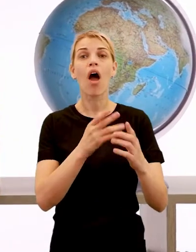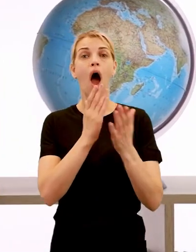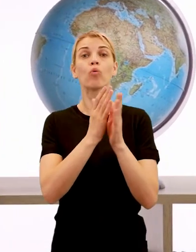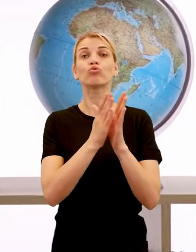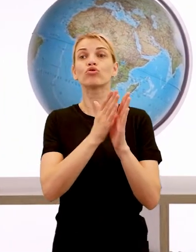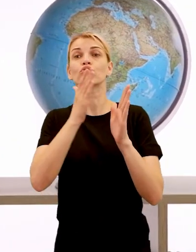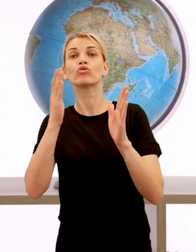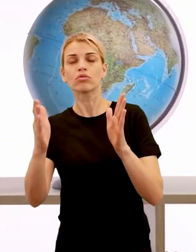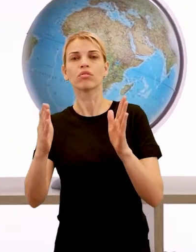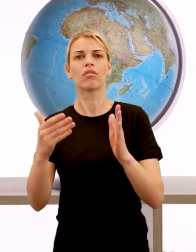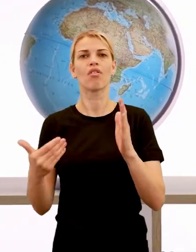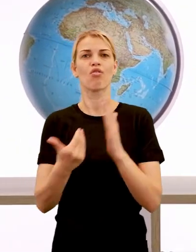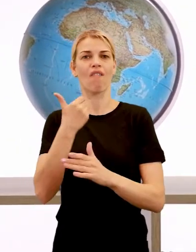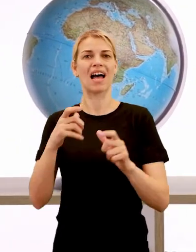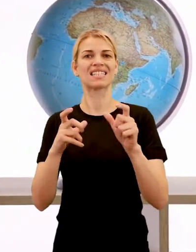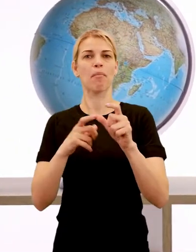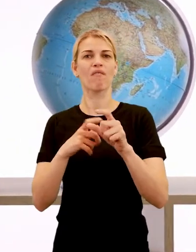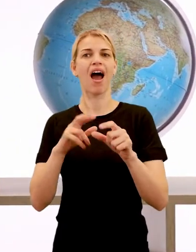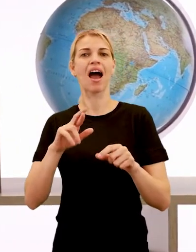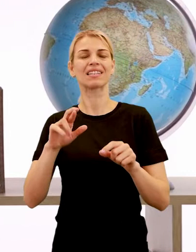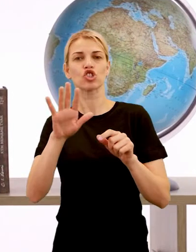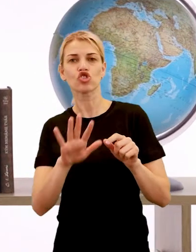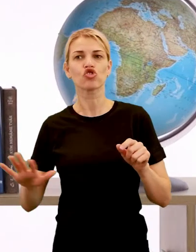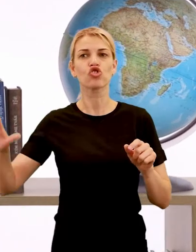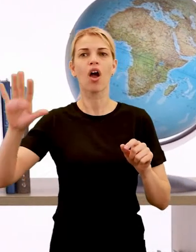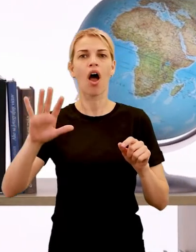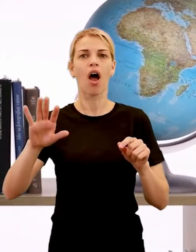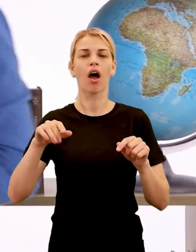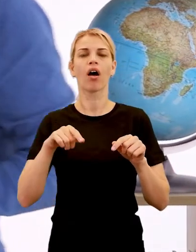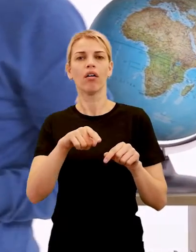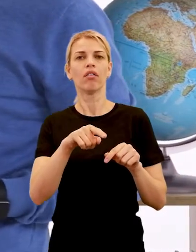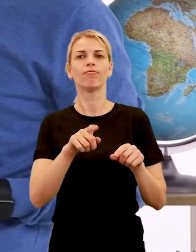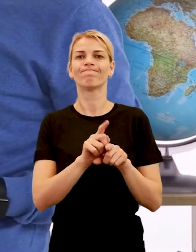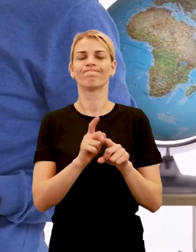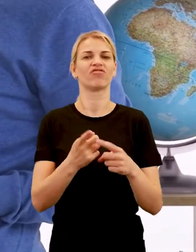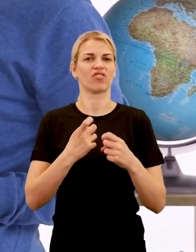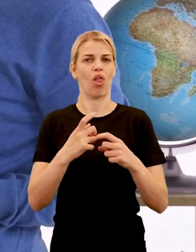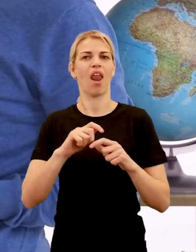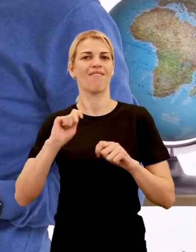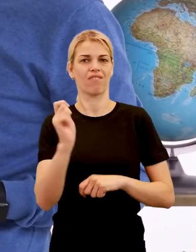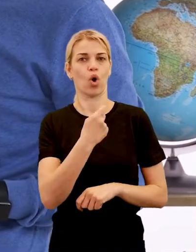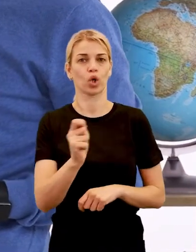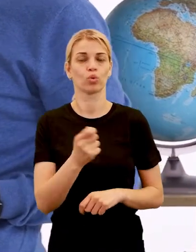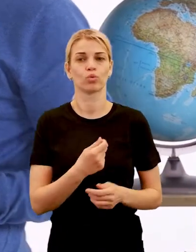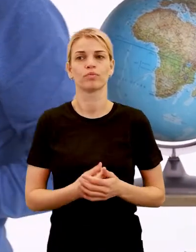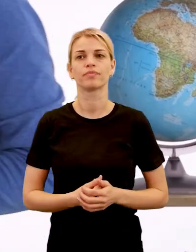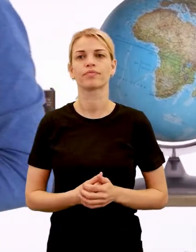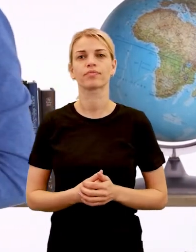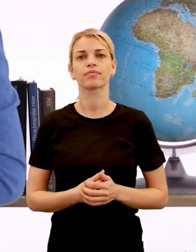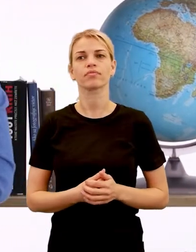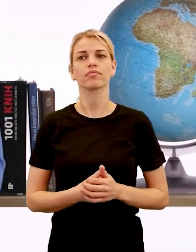nejaká zjednotená ríša, teda tá samová ríša, vyvolali vojnu, kde teda